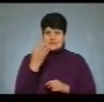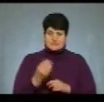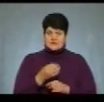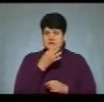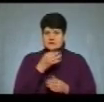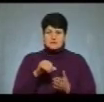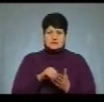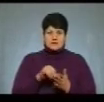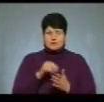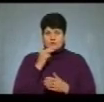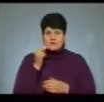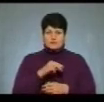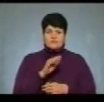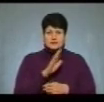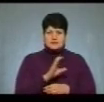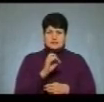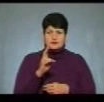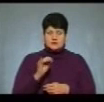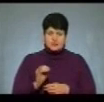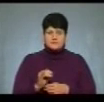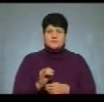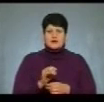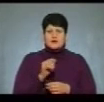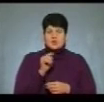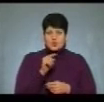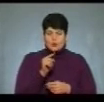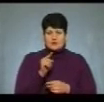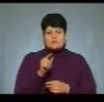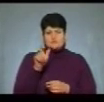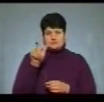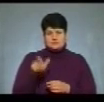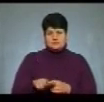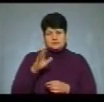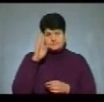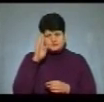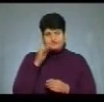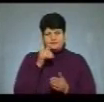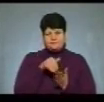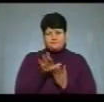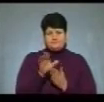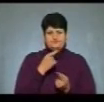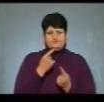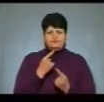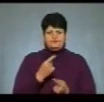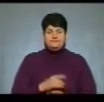представник обвинуваченого Вадима Скакуна Олег Цимбалюк. Його підзахисний від коментарів відмовився.